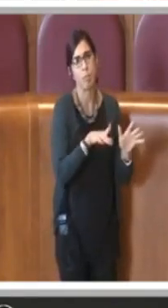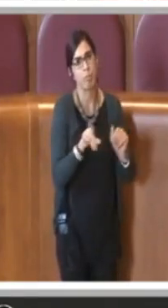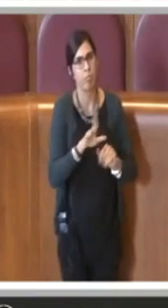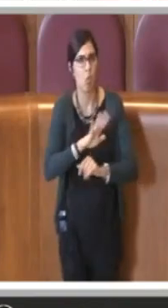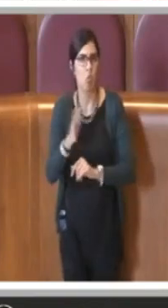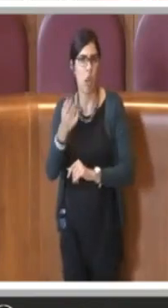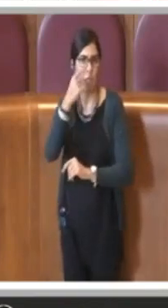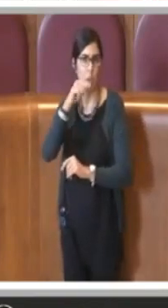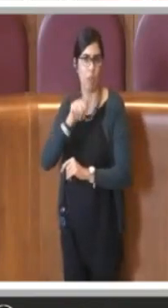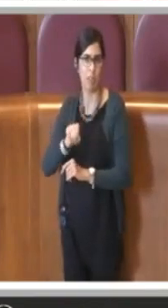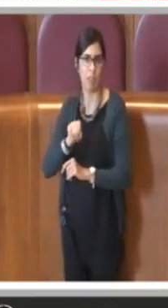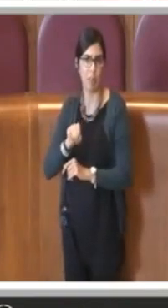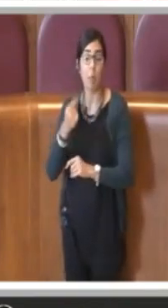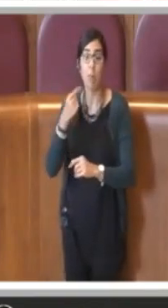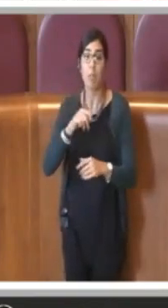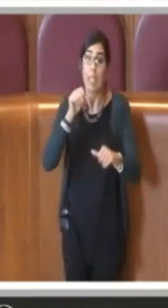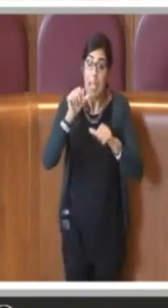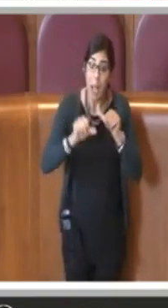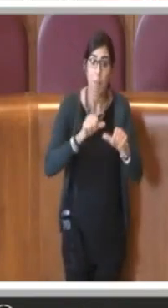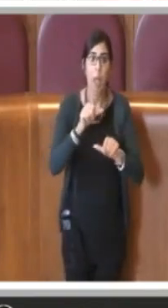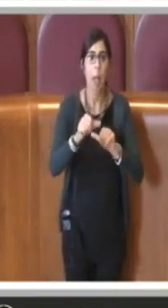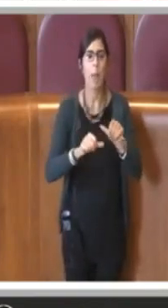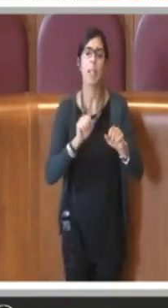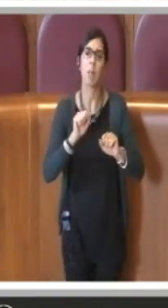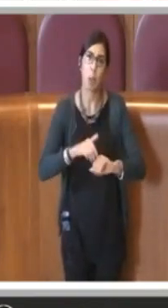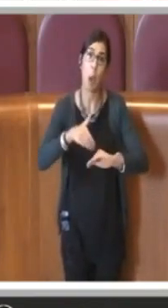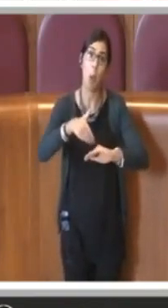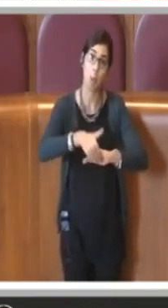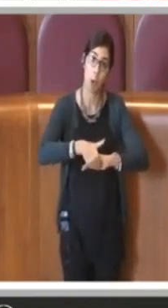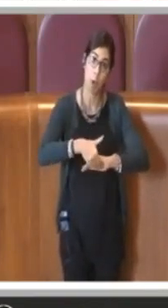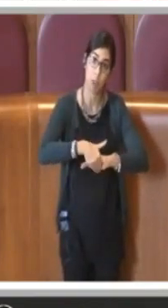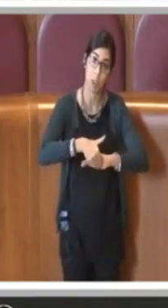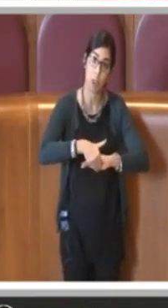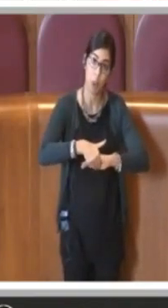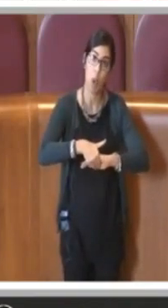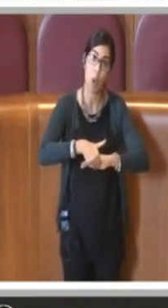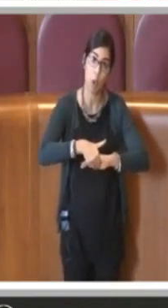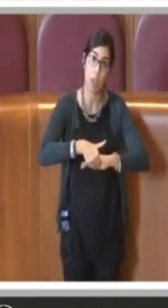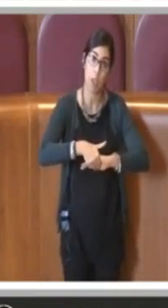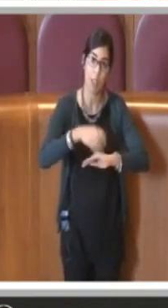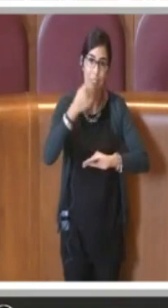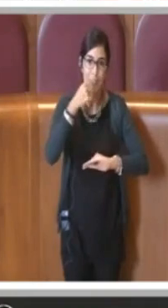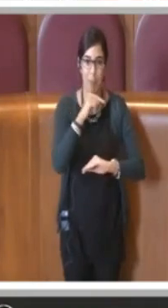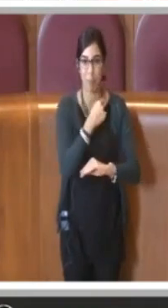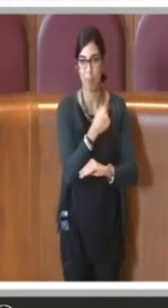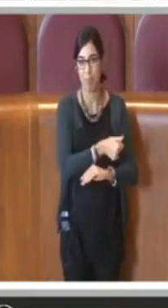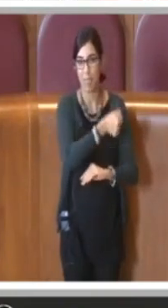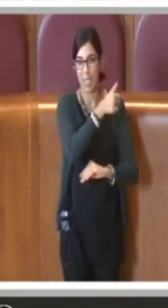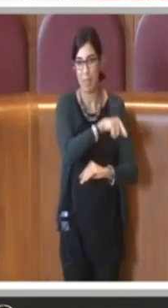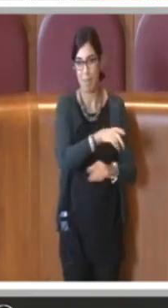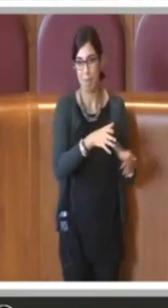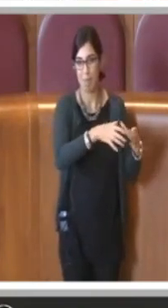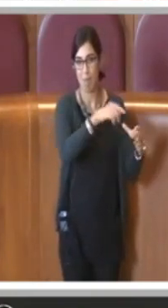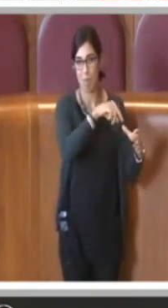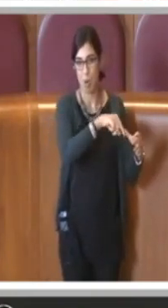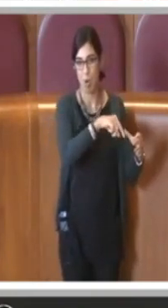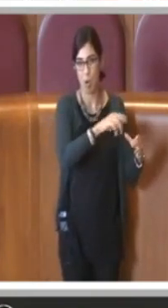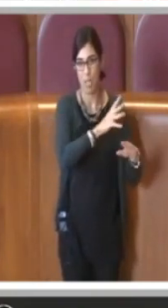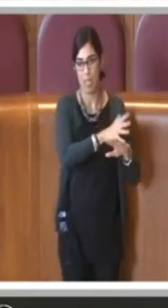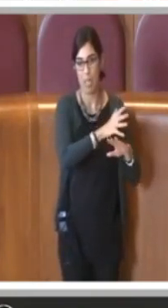potranno essere non solo provvisori come gli interventi previsti ecco per fronteggiare queste condizioni